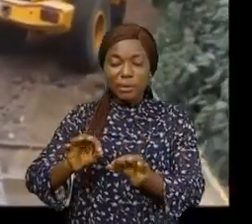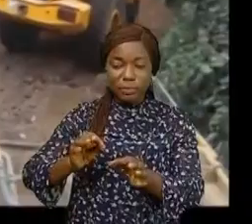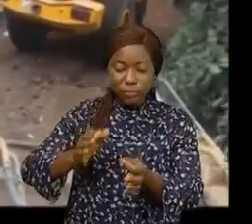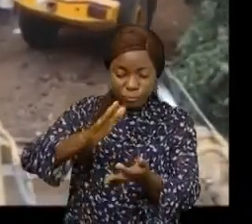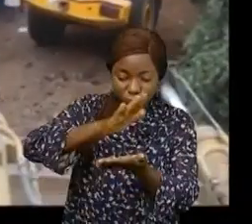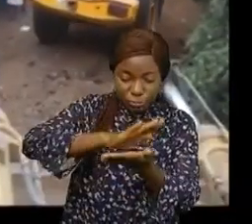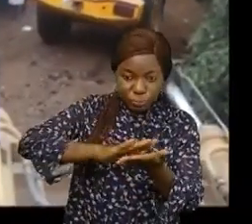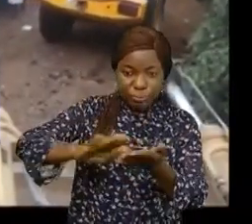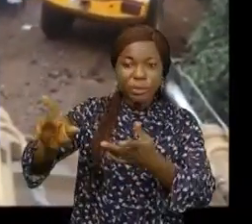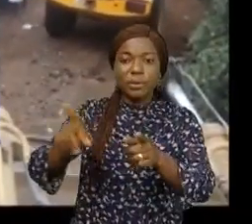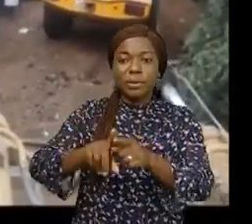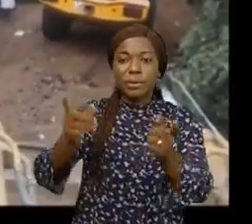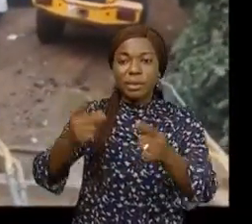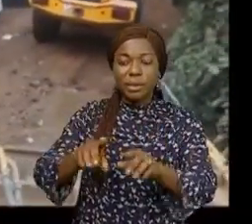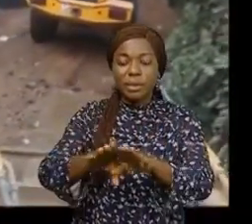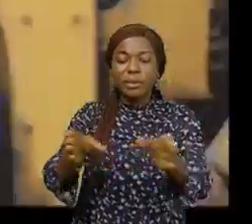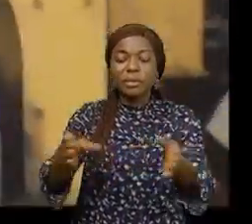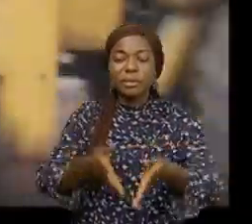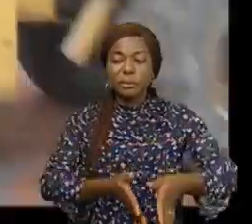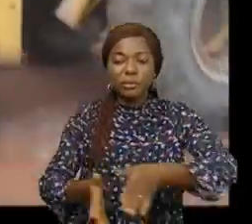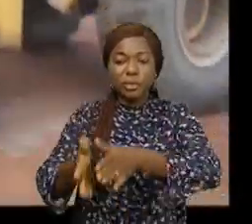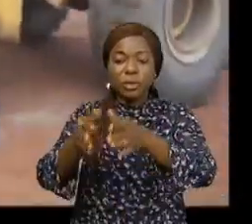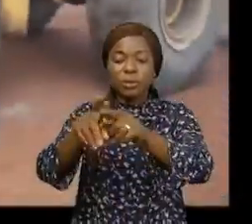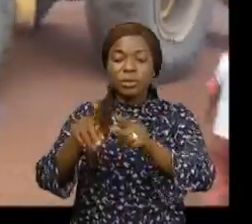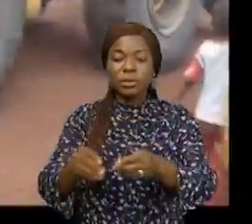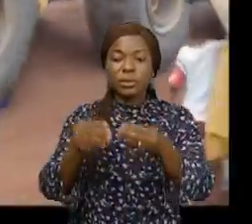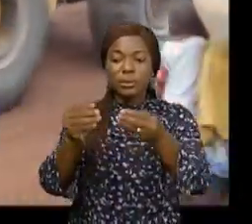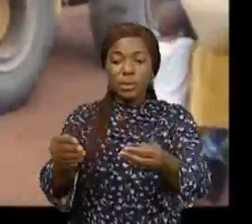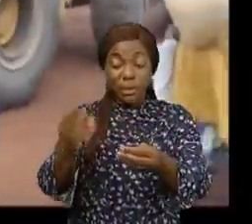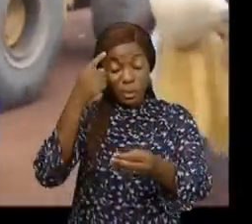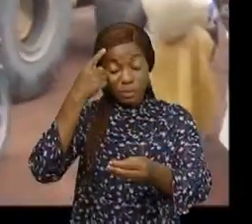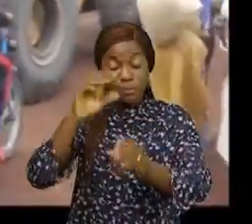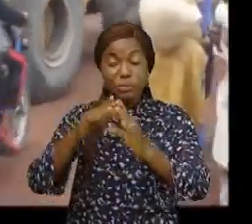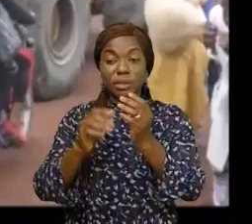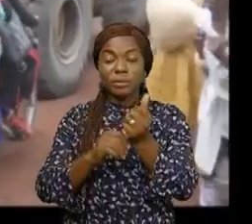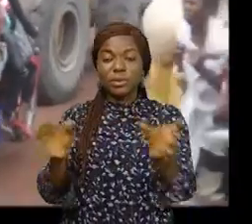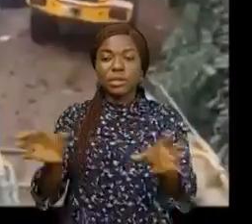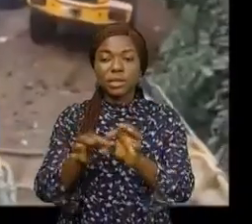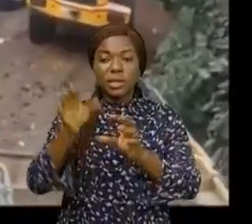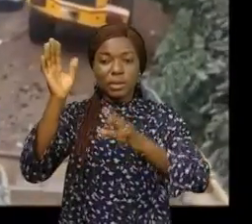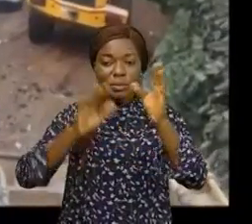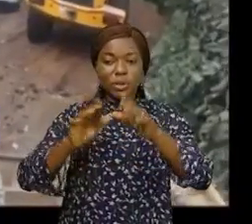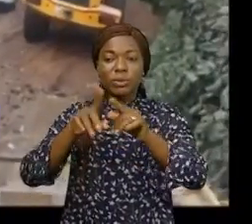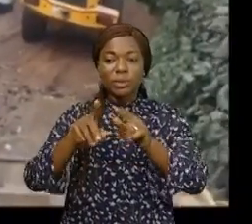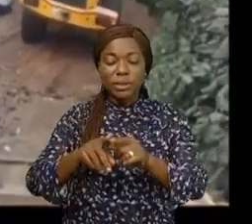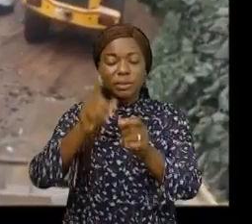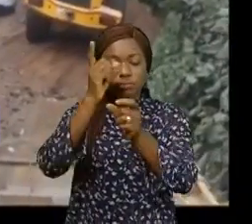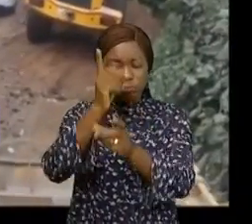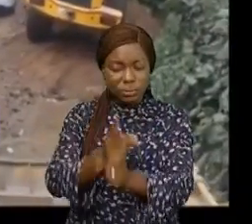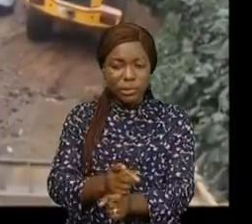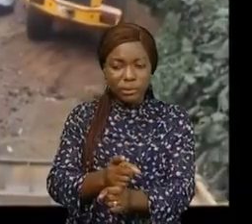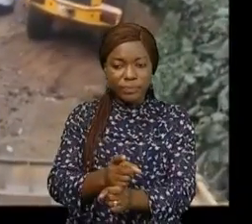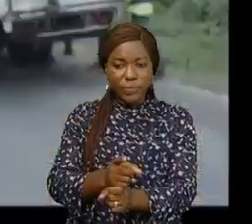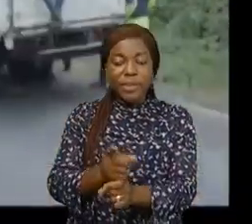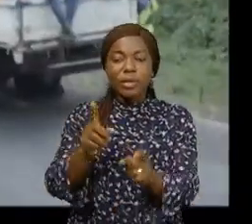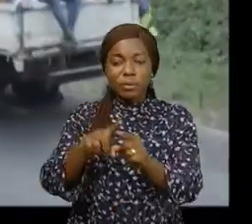au même moment que les passages s'effectuent. Des dispositions contre toute asphyxie liées à la pluie sont déjà prises par la permanence